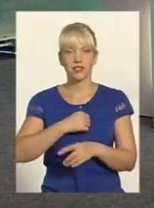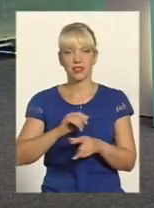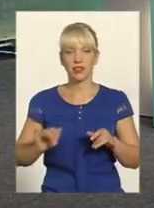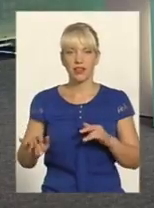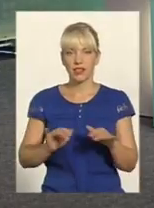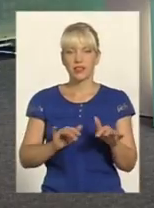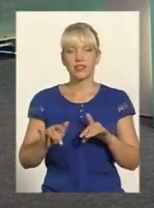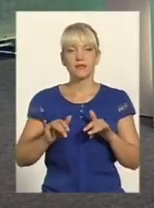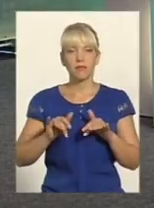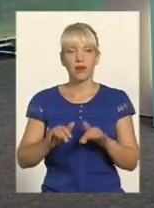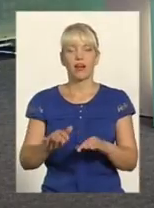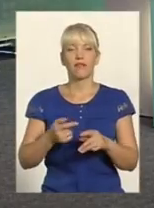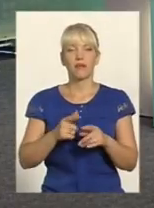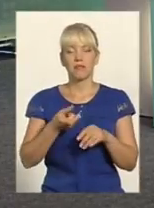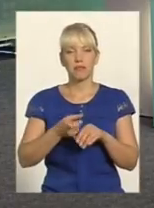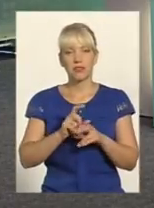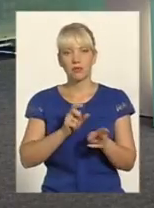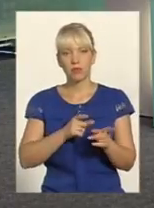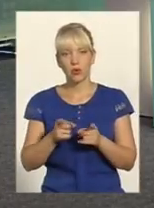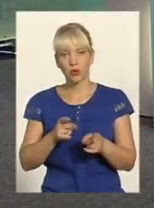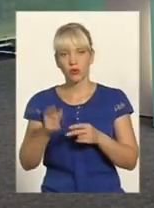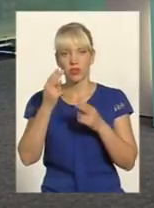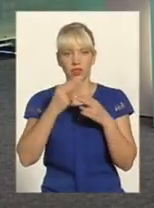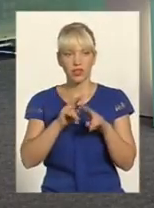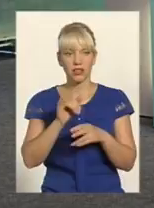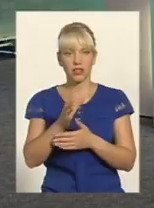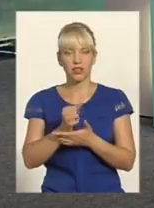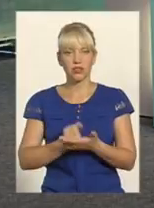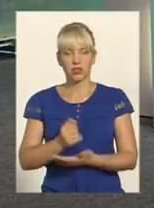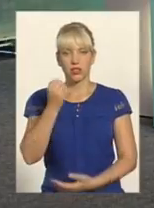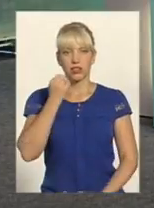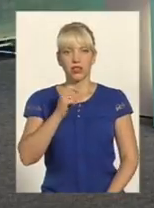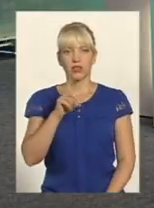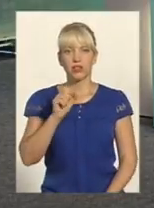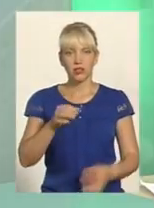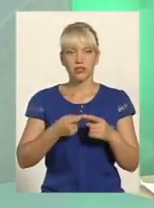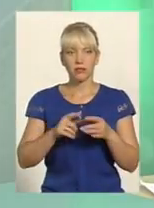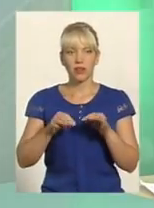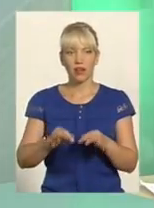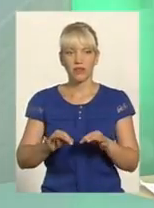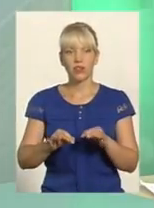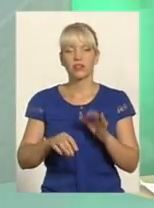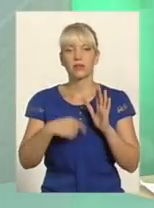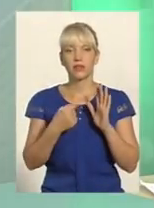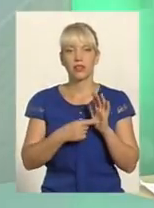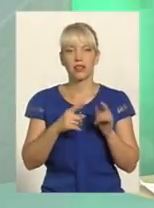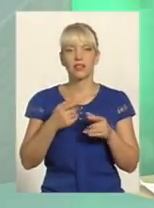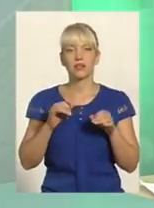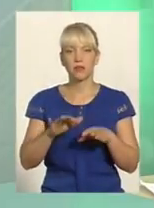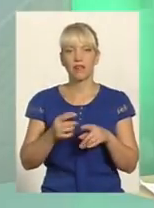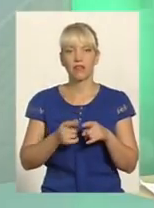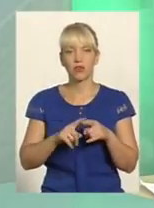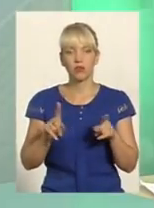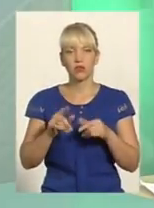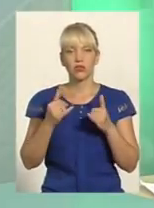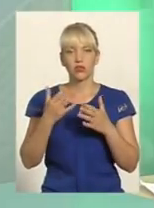більше підготовки техніки і ресурсів Дякую, дуже слушне запитання, справа в тому, що на сьогоднішній день, брати, якщо